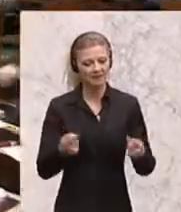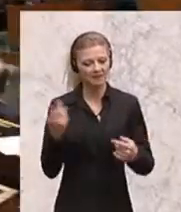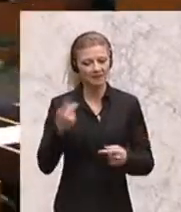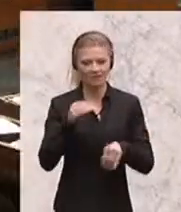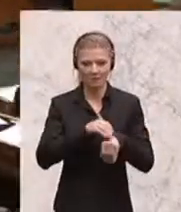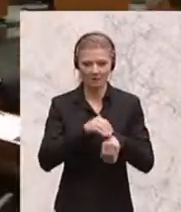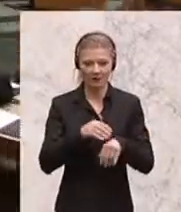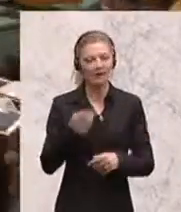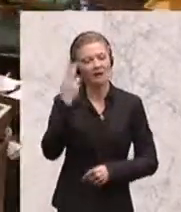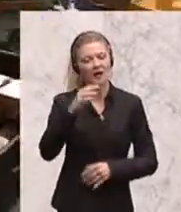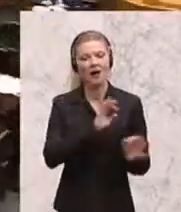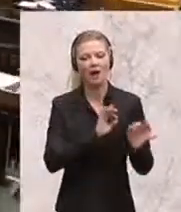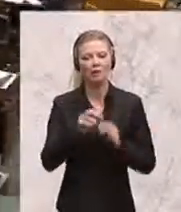Integrationspolitik, sagte Josef Tschab.